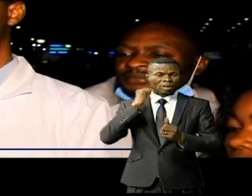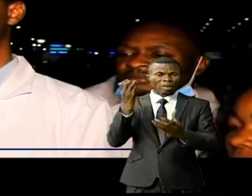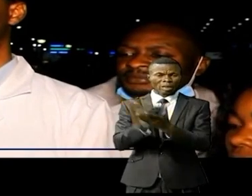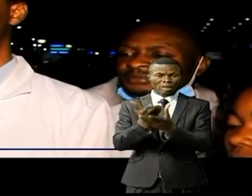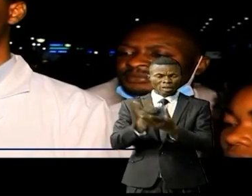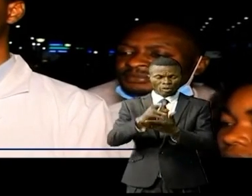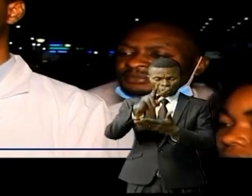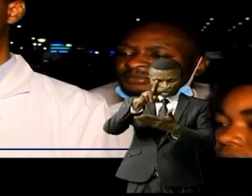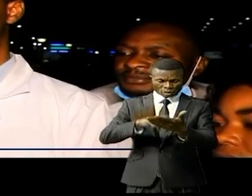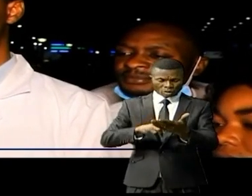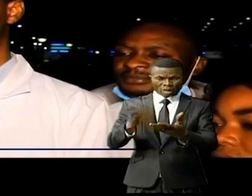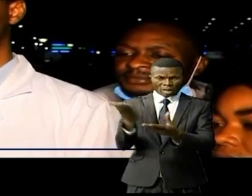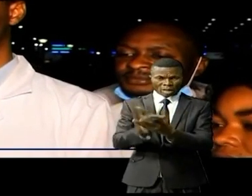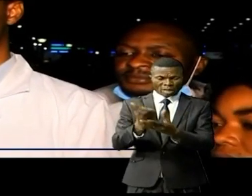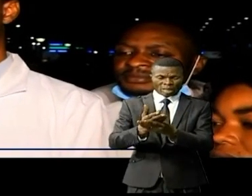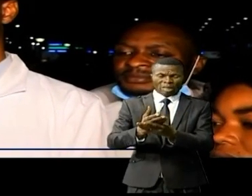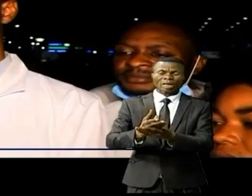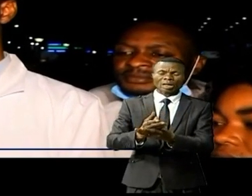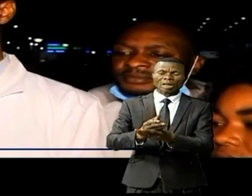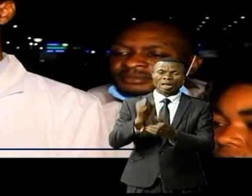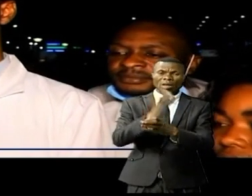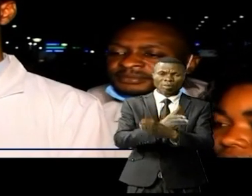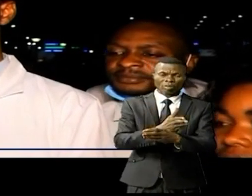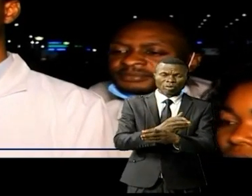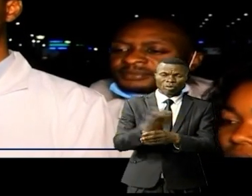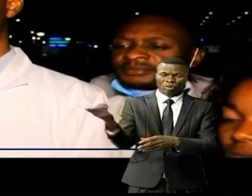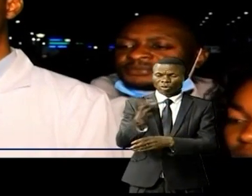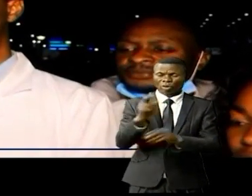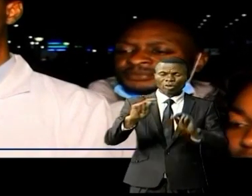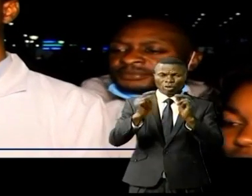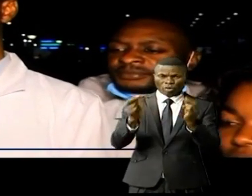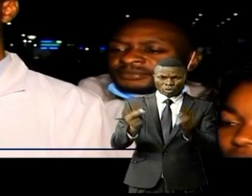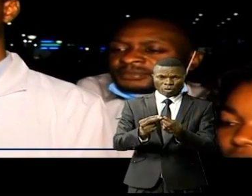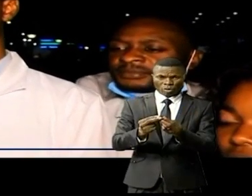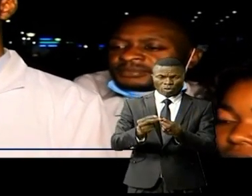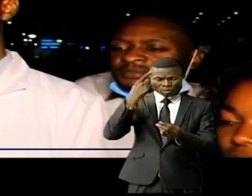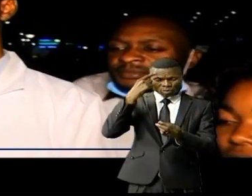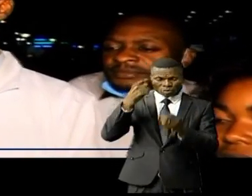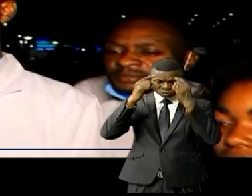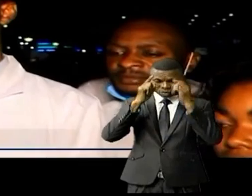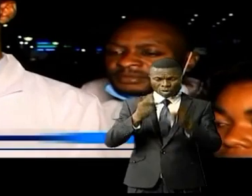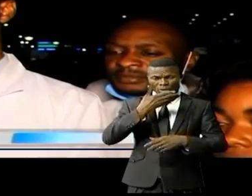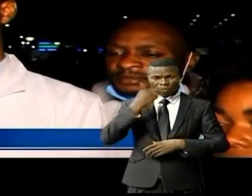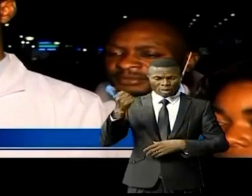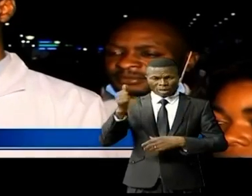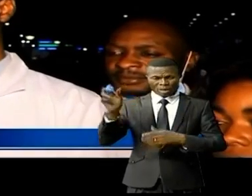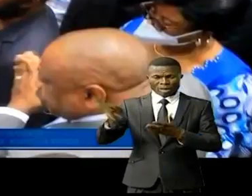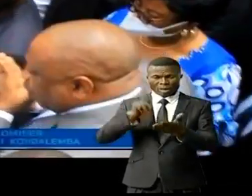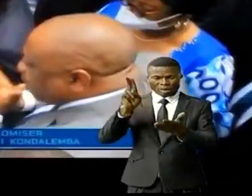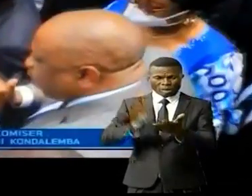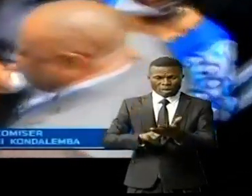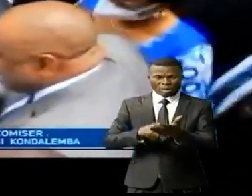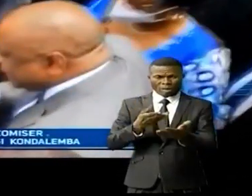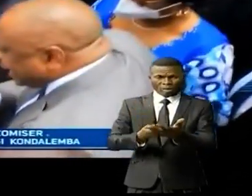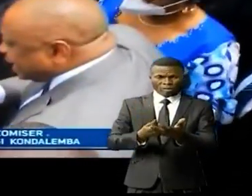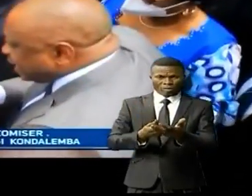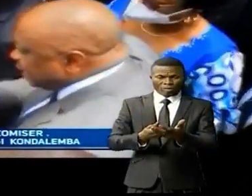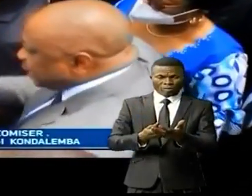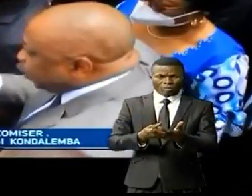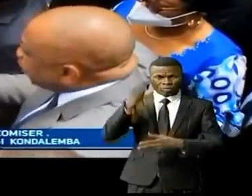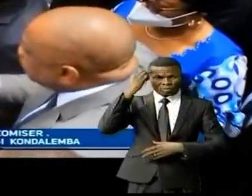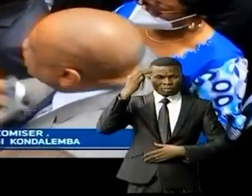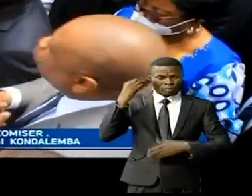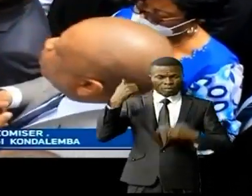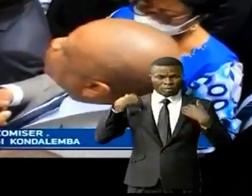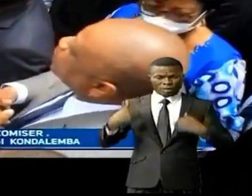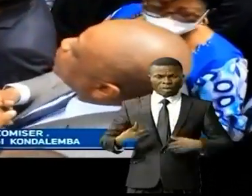lieu d'un cahier de charges entre les deux parties pour conclure un protocole d'accord. Le ministre de la Santé